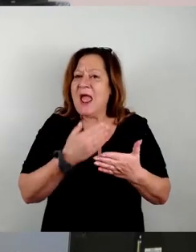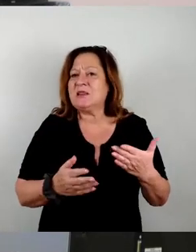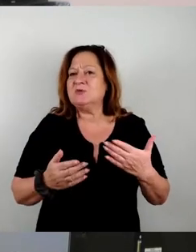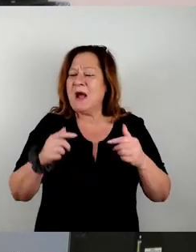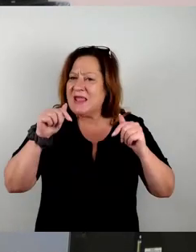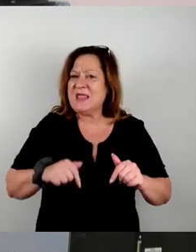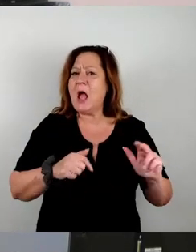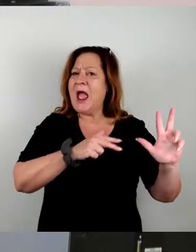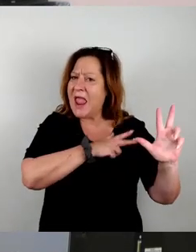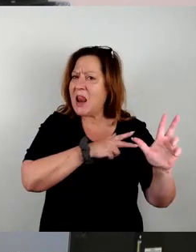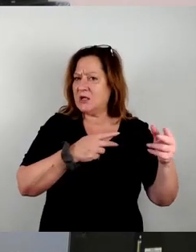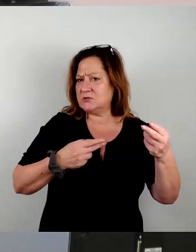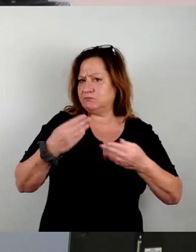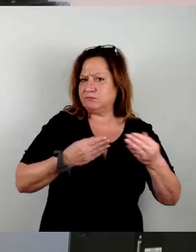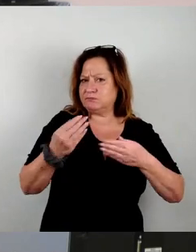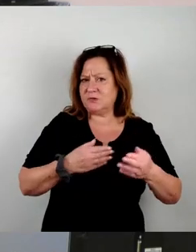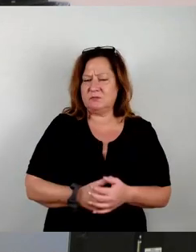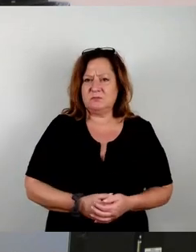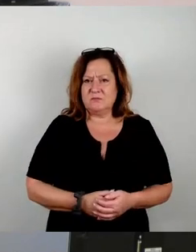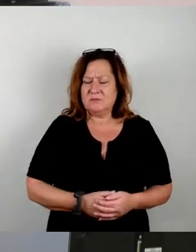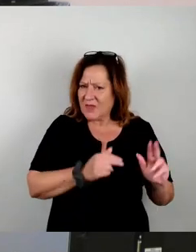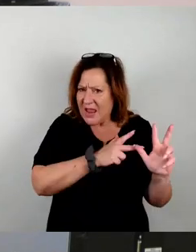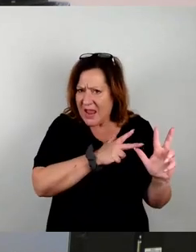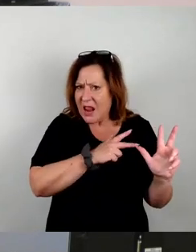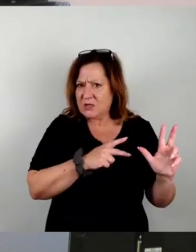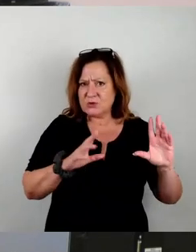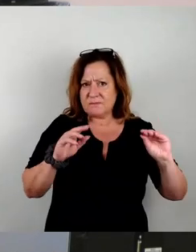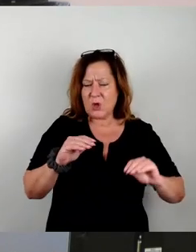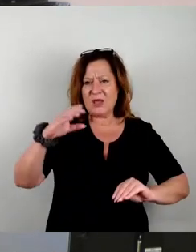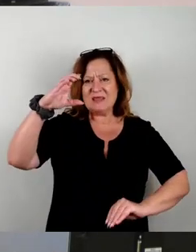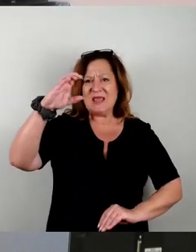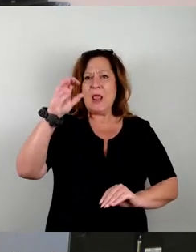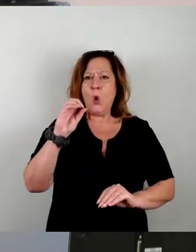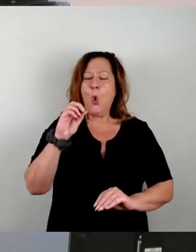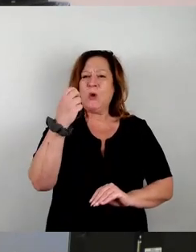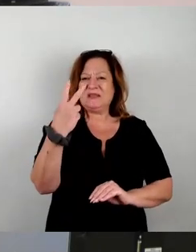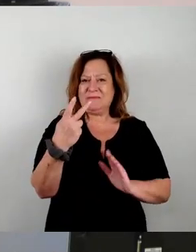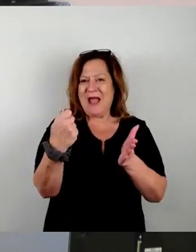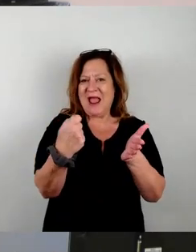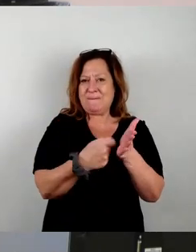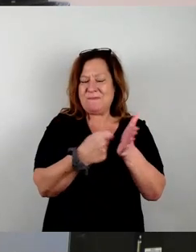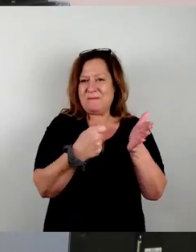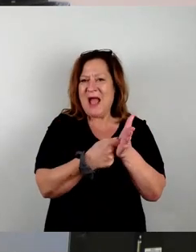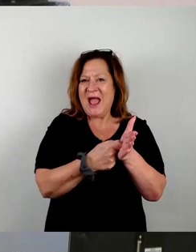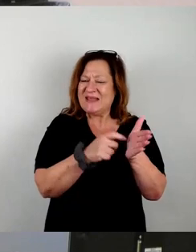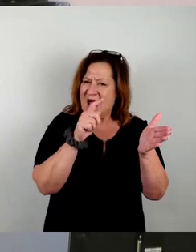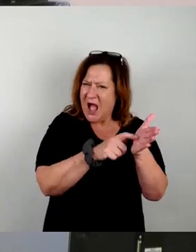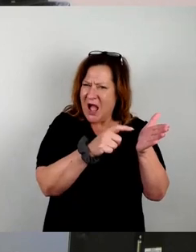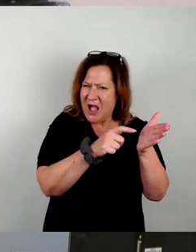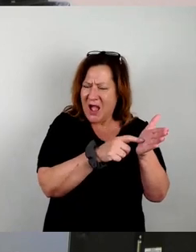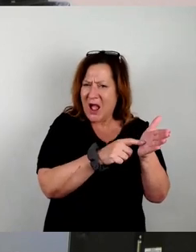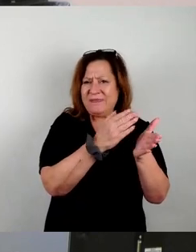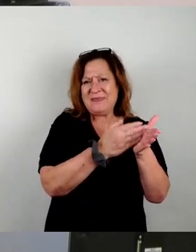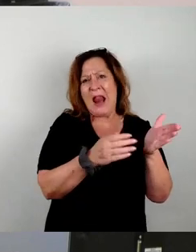Und die Ehrlichkeit ist, dass die CO2-Bepreisung ein Teil des Problems ist. Und da muss man sich natürlich die Frage stellen,